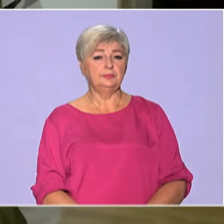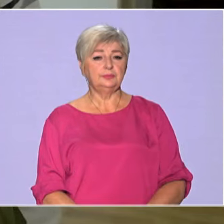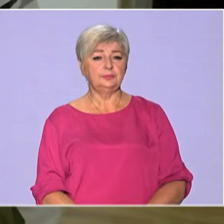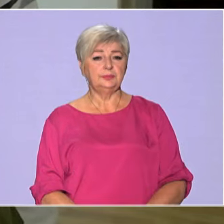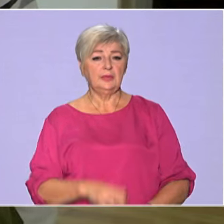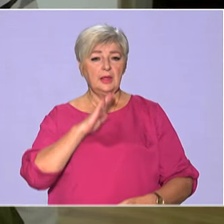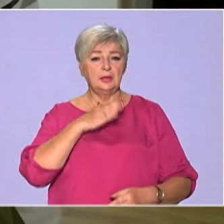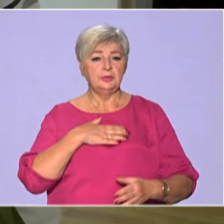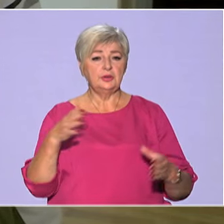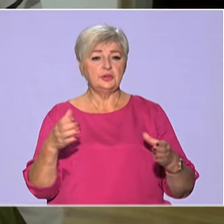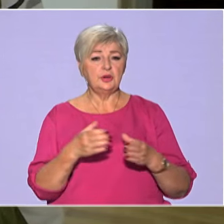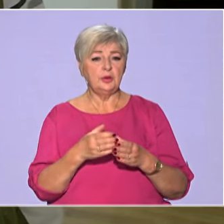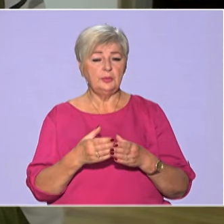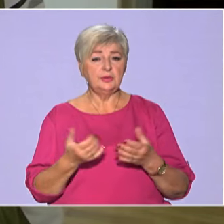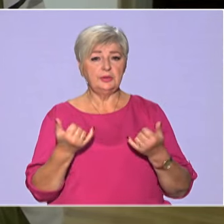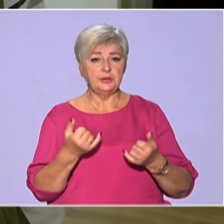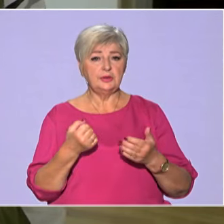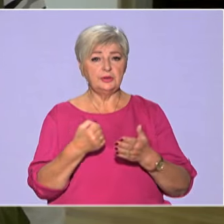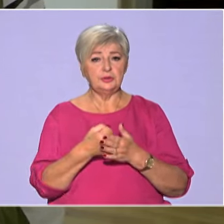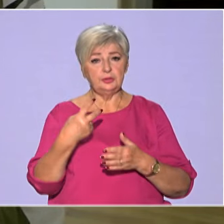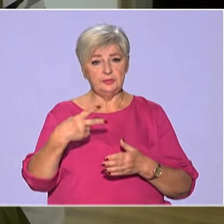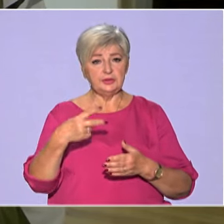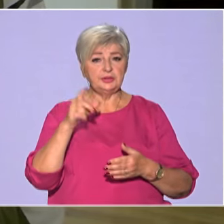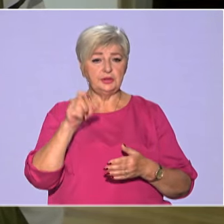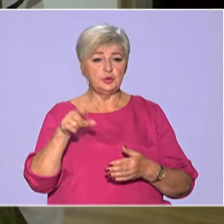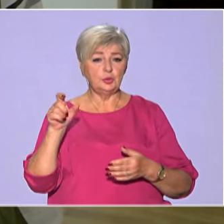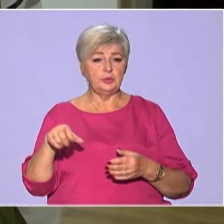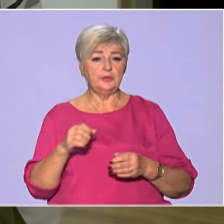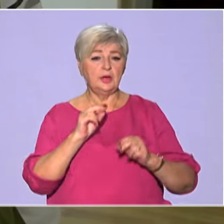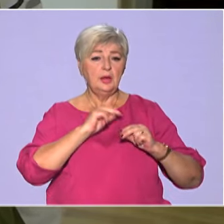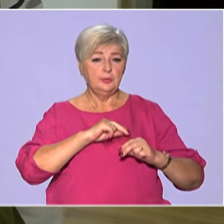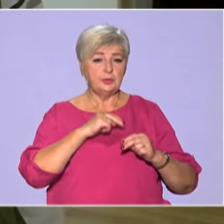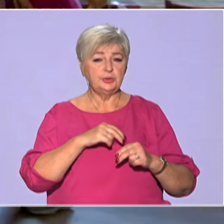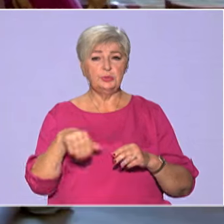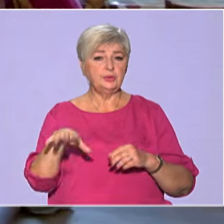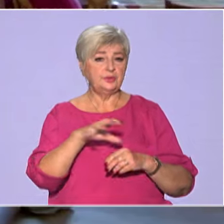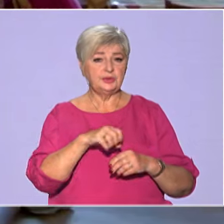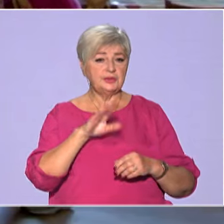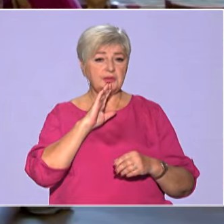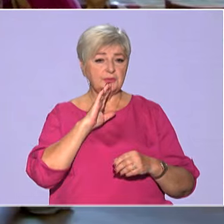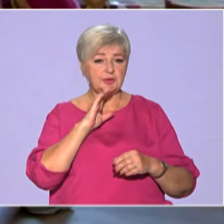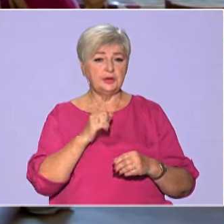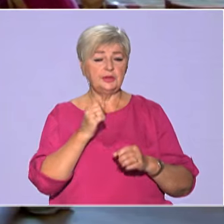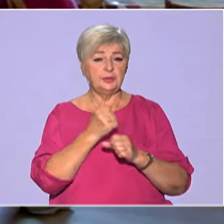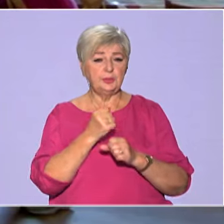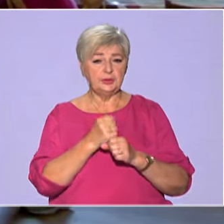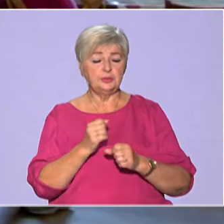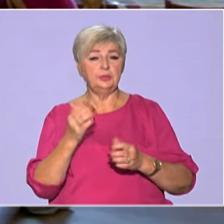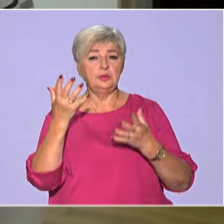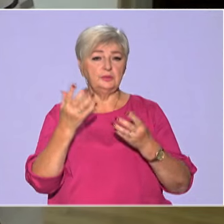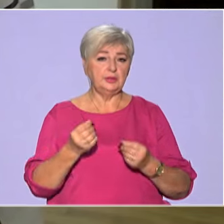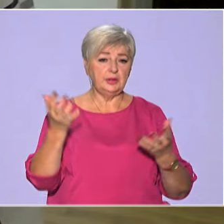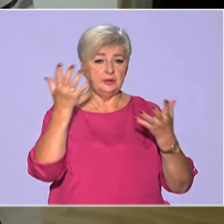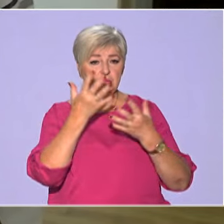Наша команда зараз до 20 чоловік. Працюють одні дівчата. Тепер працюють і в день, і